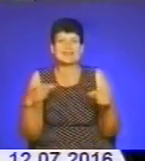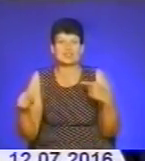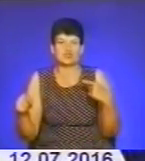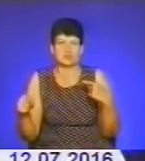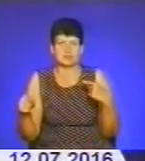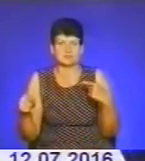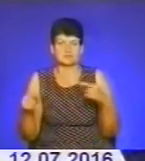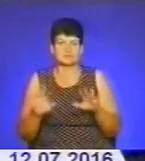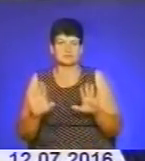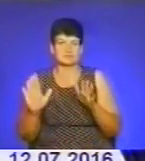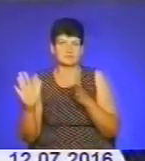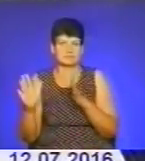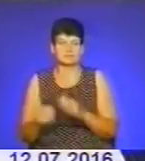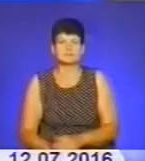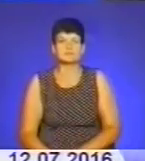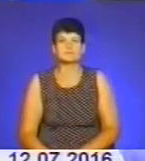діянь.